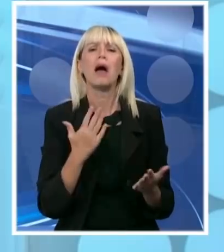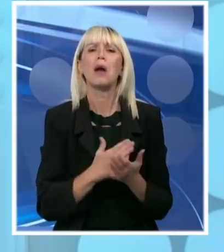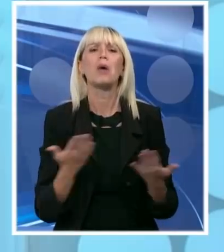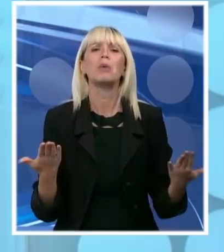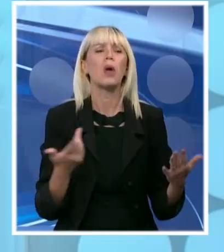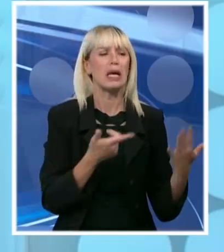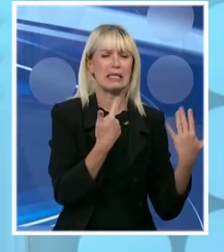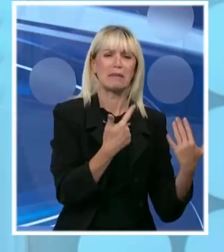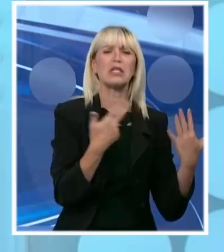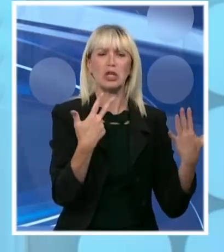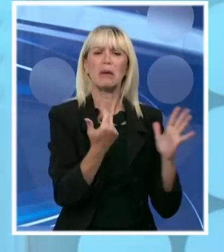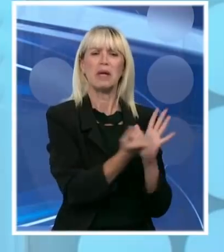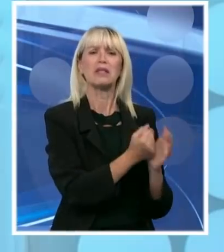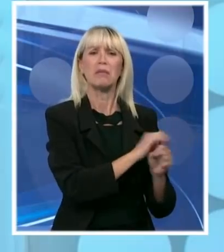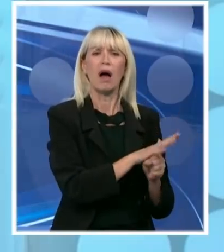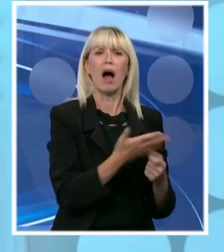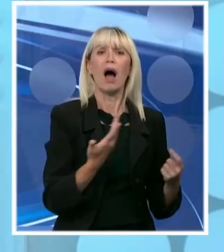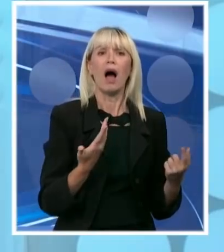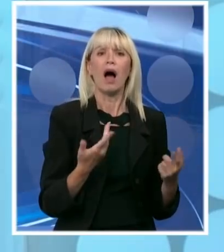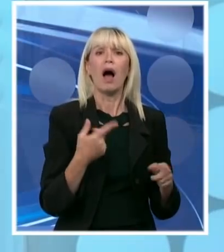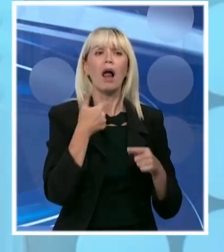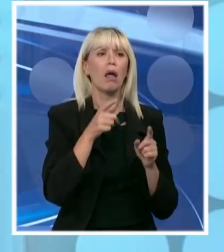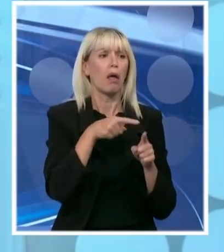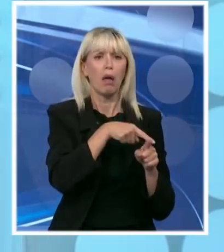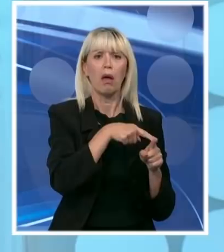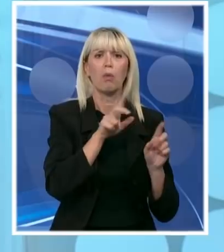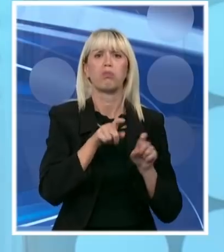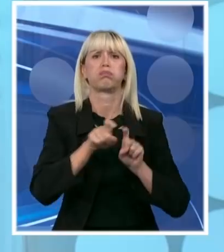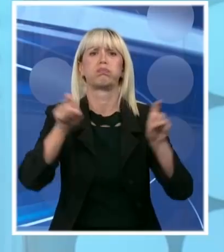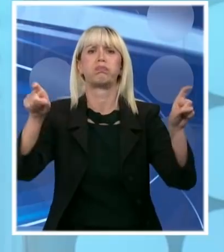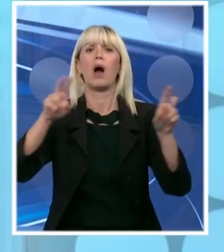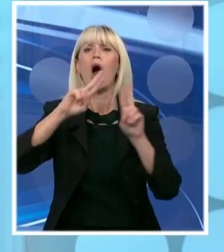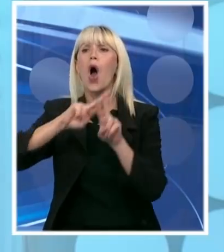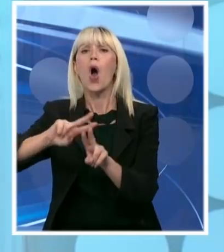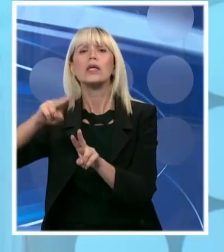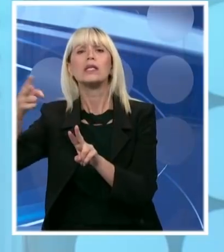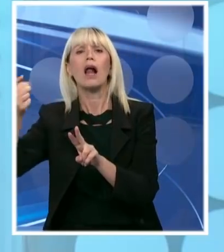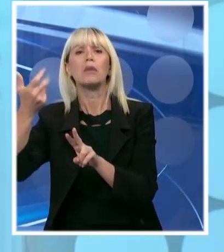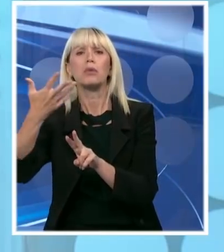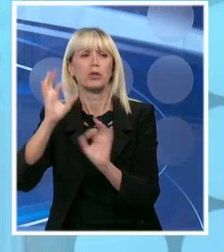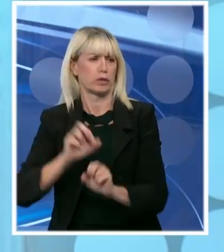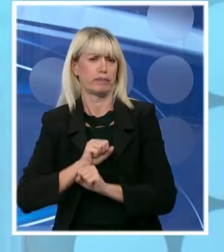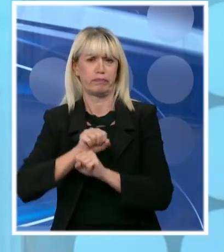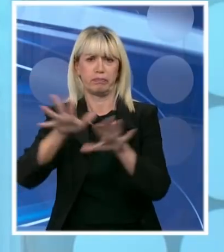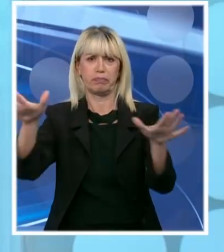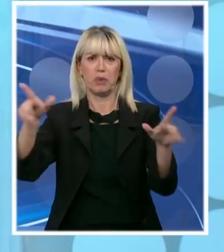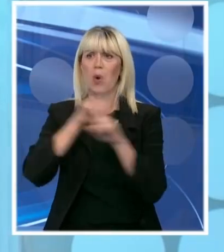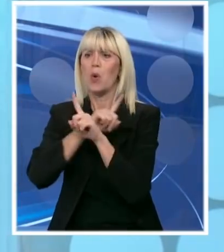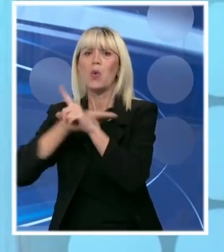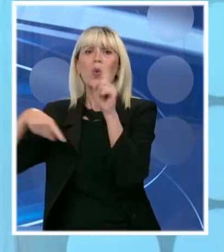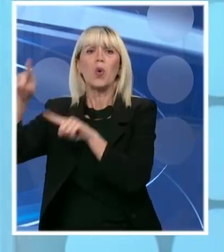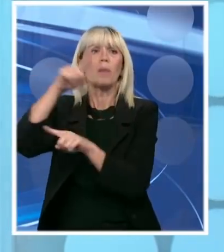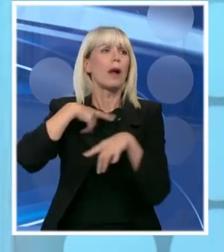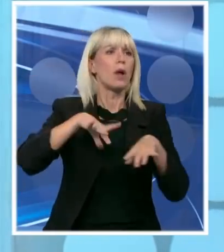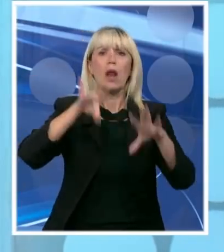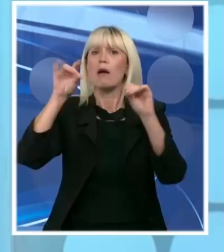80, ali tih 340 bi iz tog sekunda zarazilo neke druge ljude. Ti bi ljudi umirali. Drugo je to